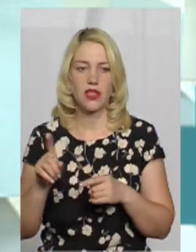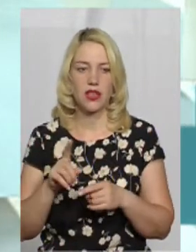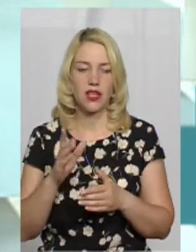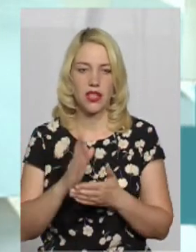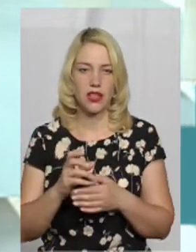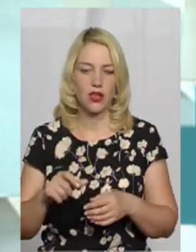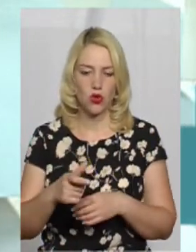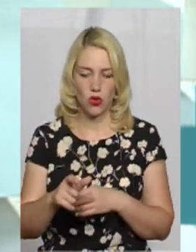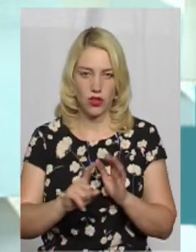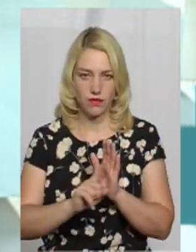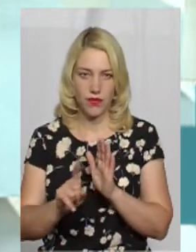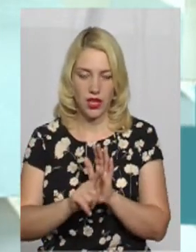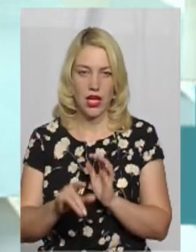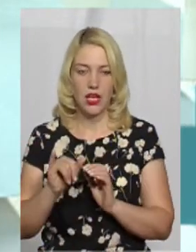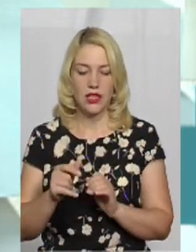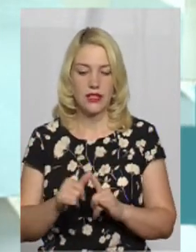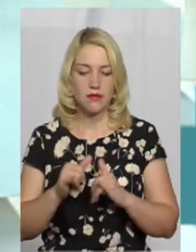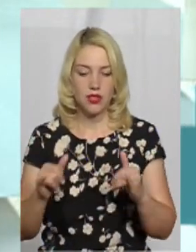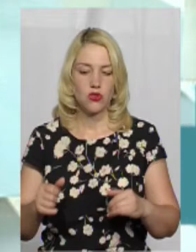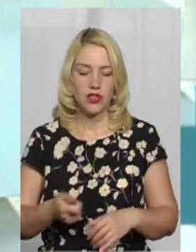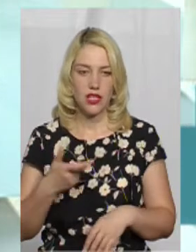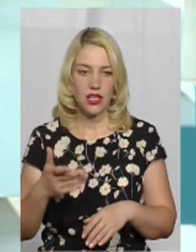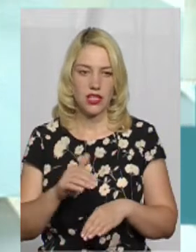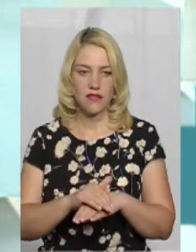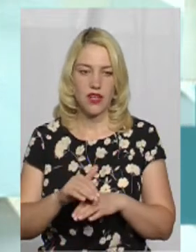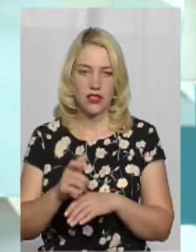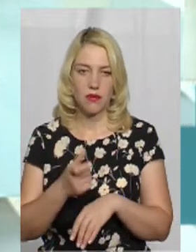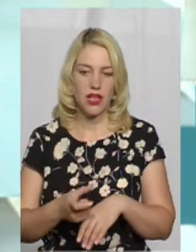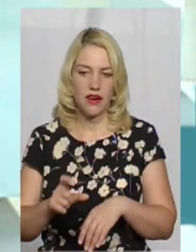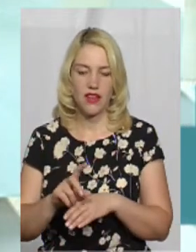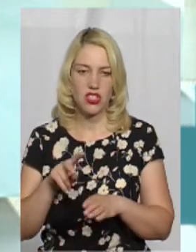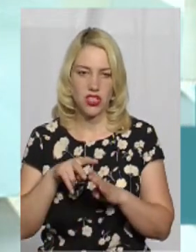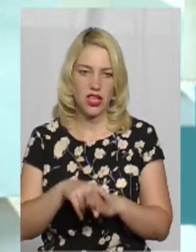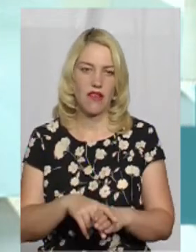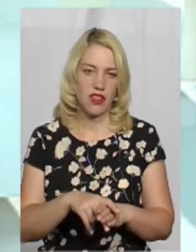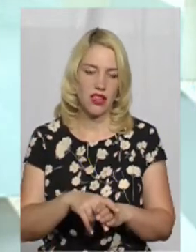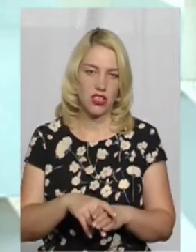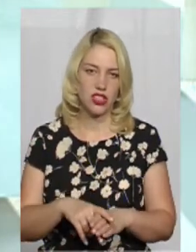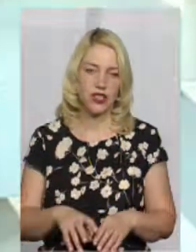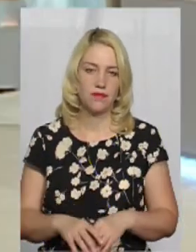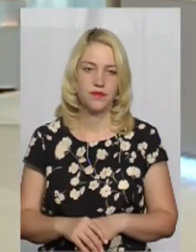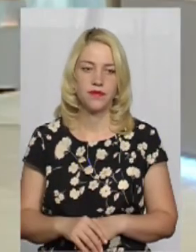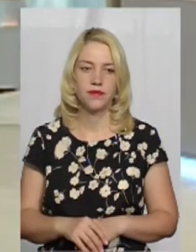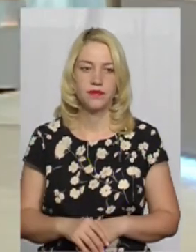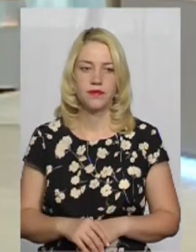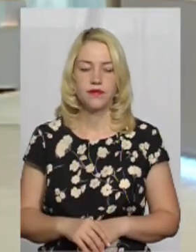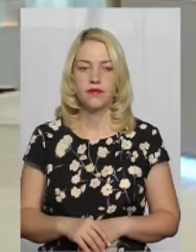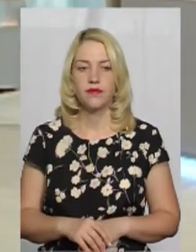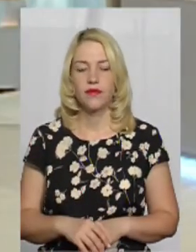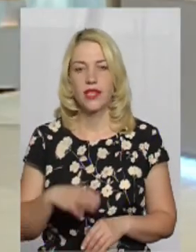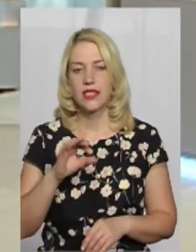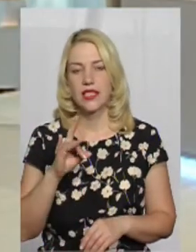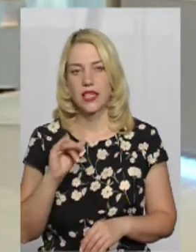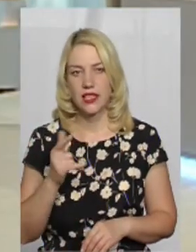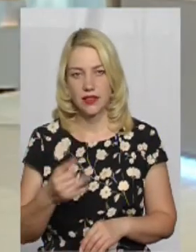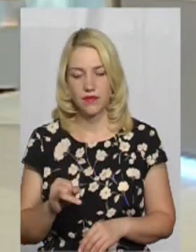автомобільними дорогами. Відповідно, і збільшується кількість фактів перевищення габаритно-вагових параметрів. Пане Сергію,